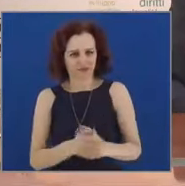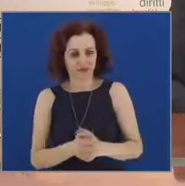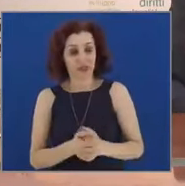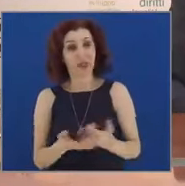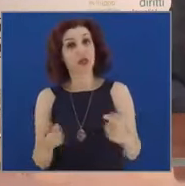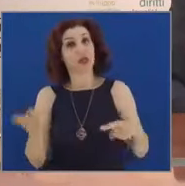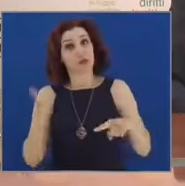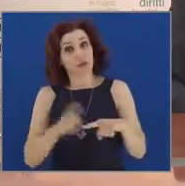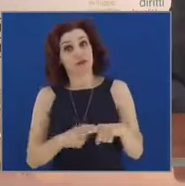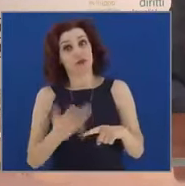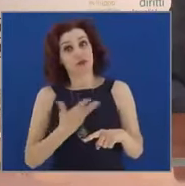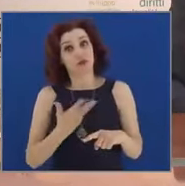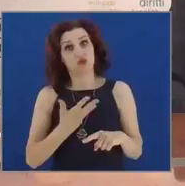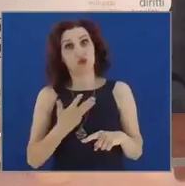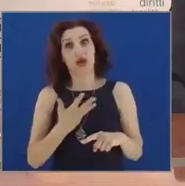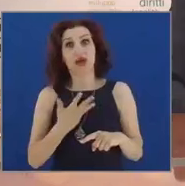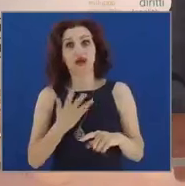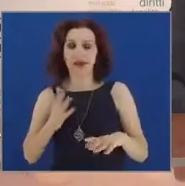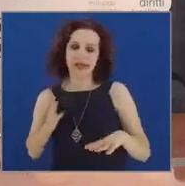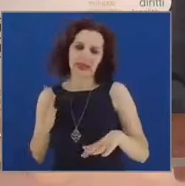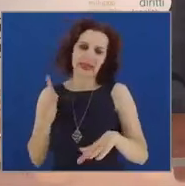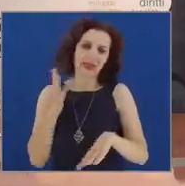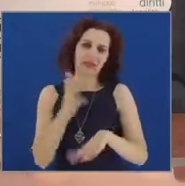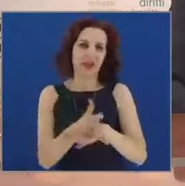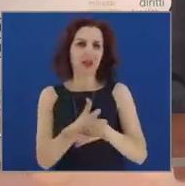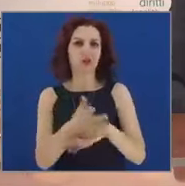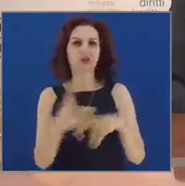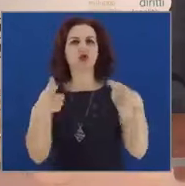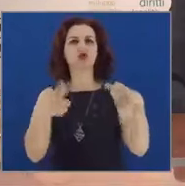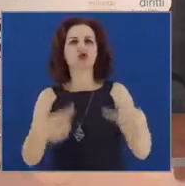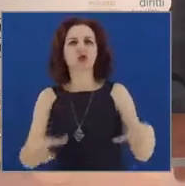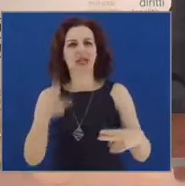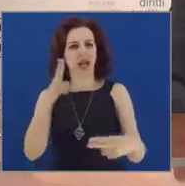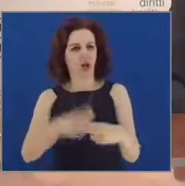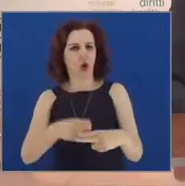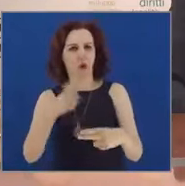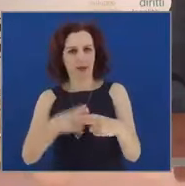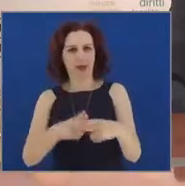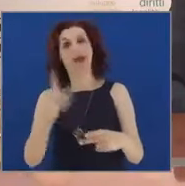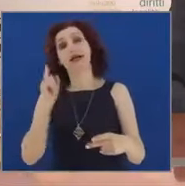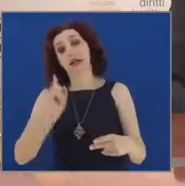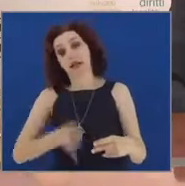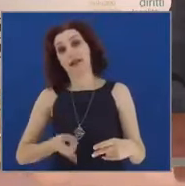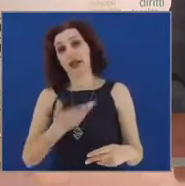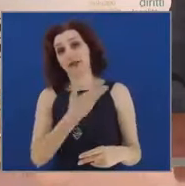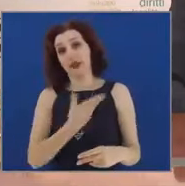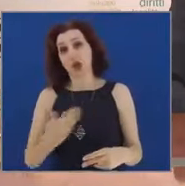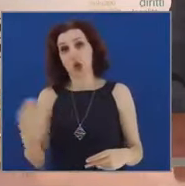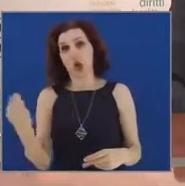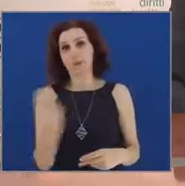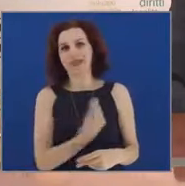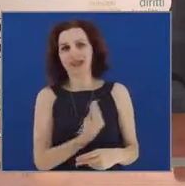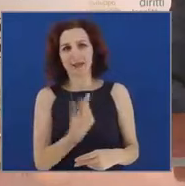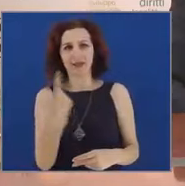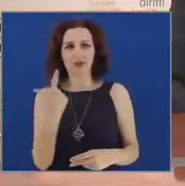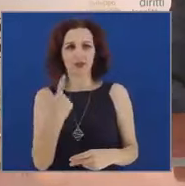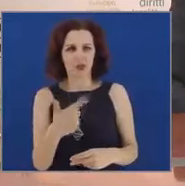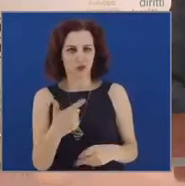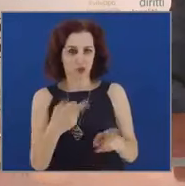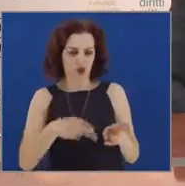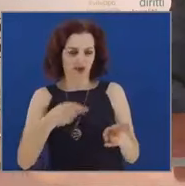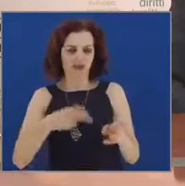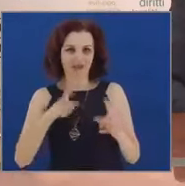tutto un intervento sulla città di Roma, che prevede il commissariamento dell'anello ferroviario, ma che ovviamente ha anche